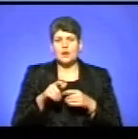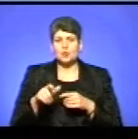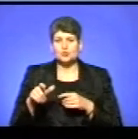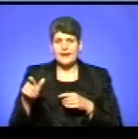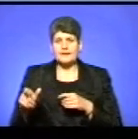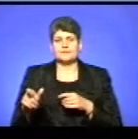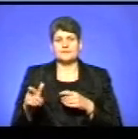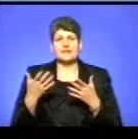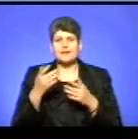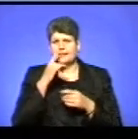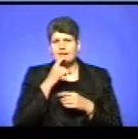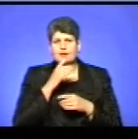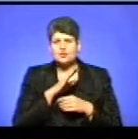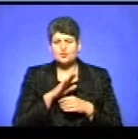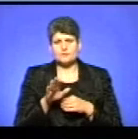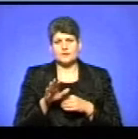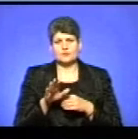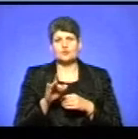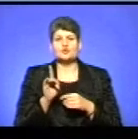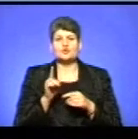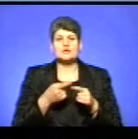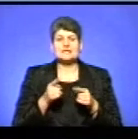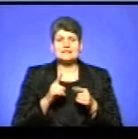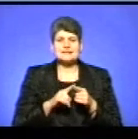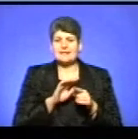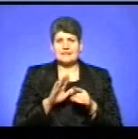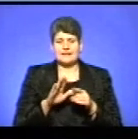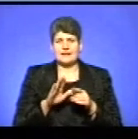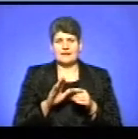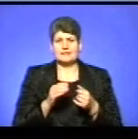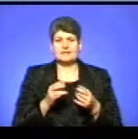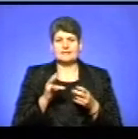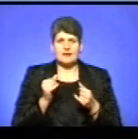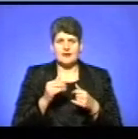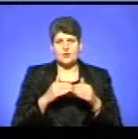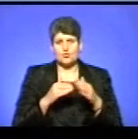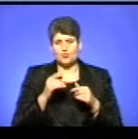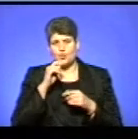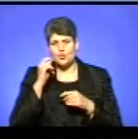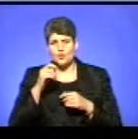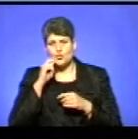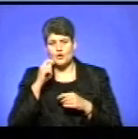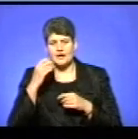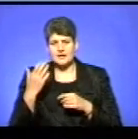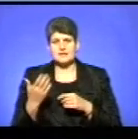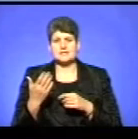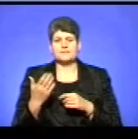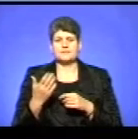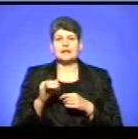не розуміють, що це не на руку українцям, а що це для того, щоб